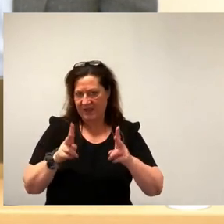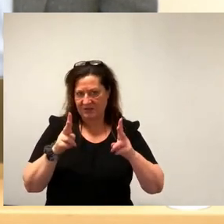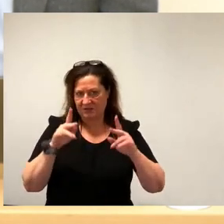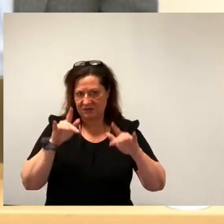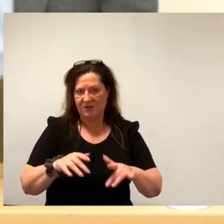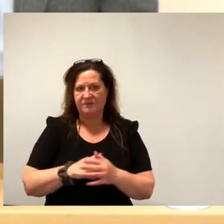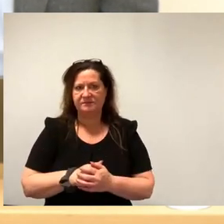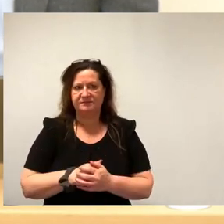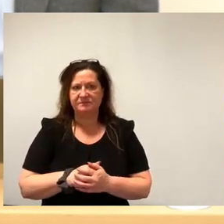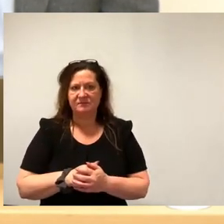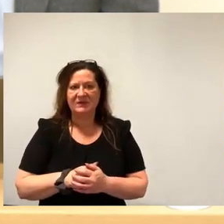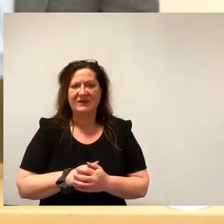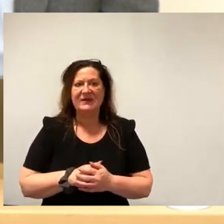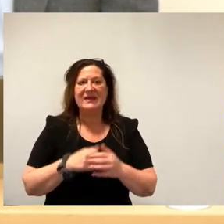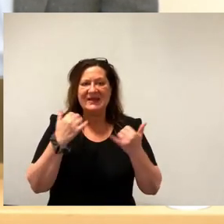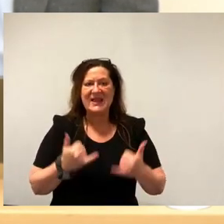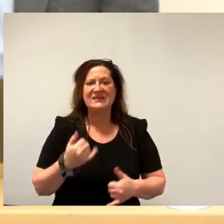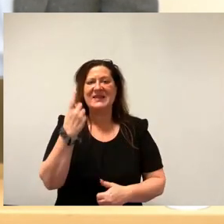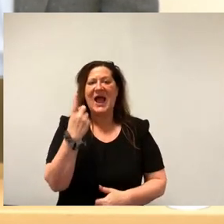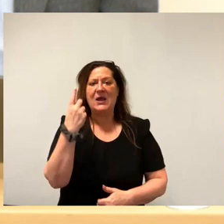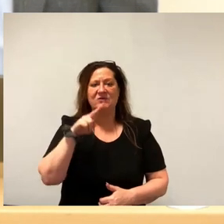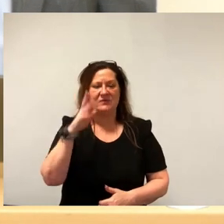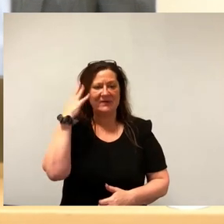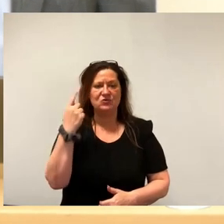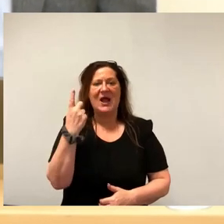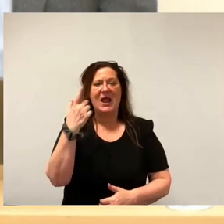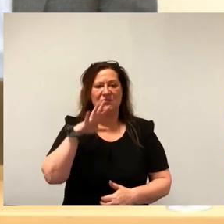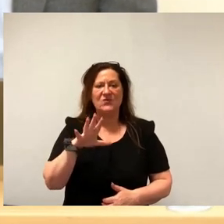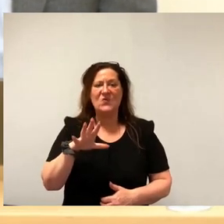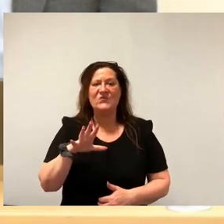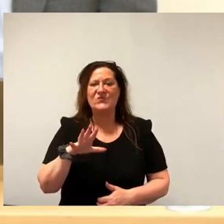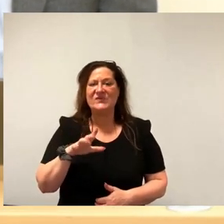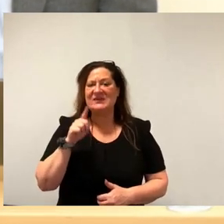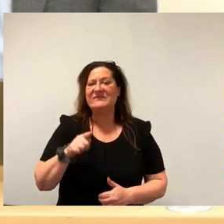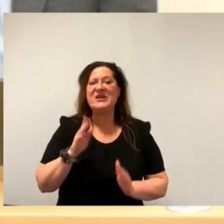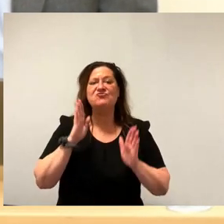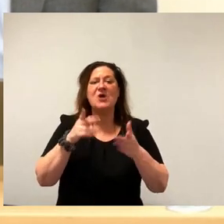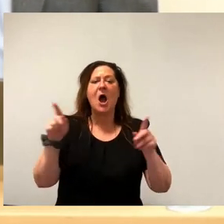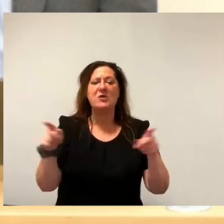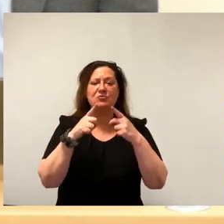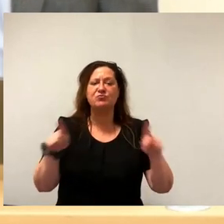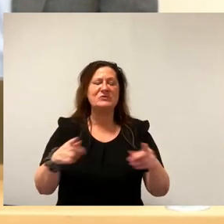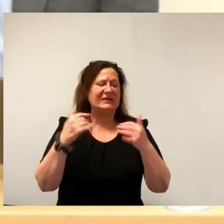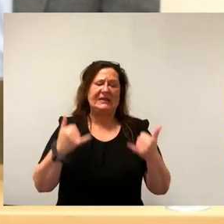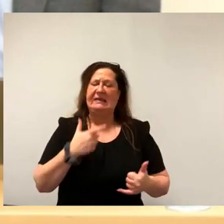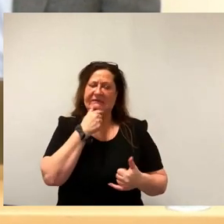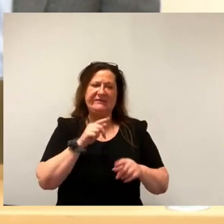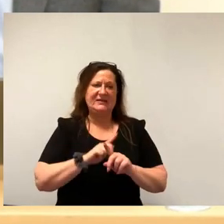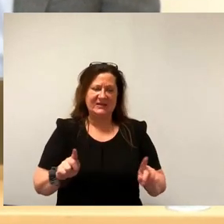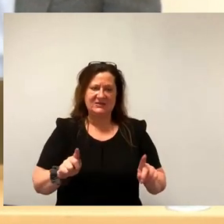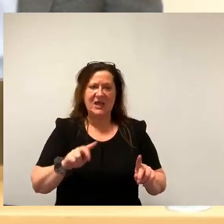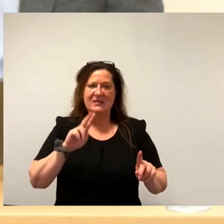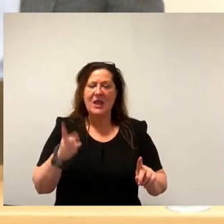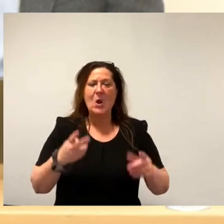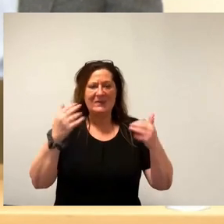21.51 Uhr. Ich denke, die Straßenmusik sollten wir uns um die Zeit jetzt nie antun. Deshalb schlage ich